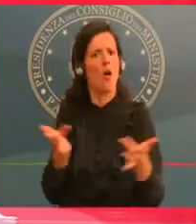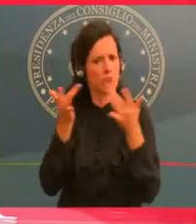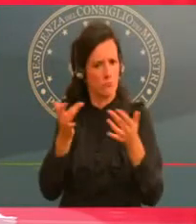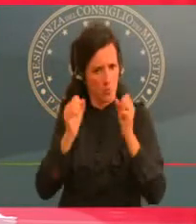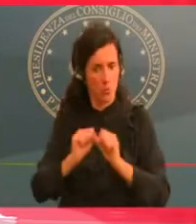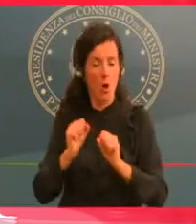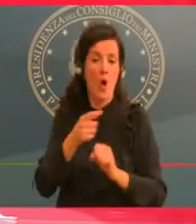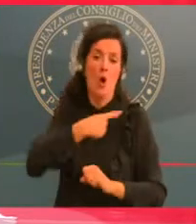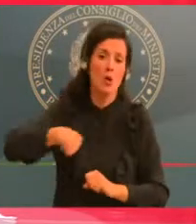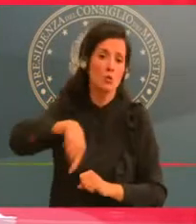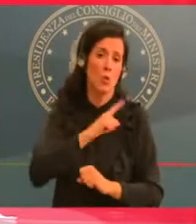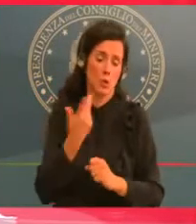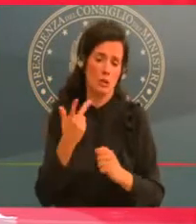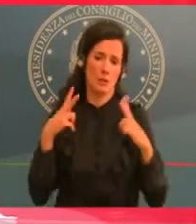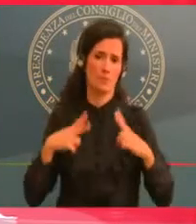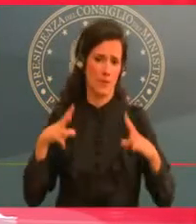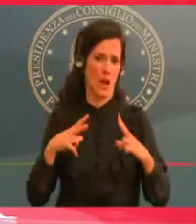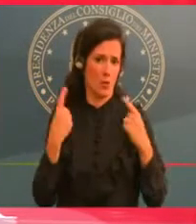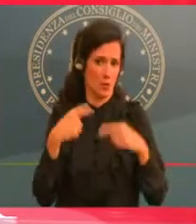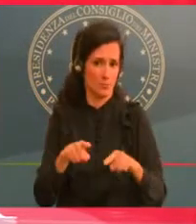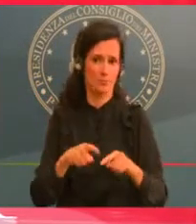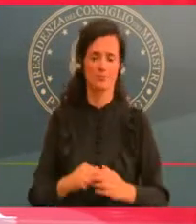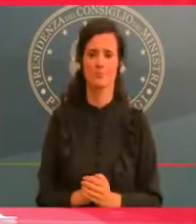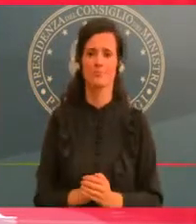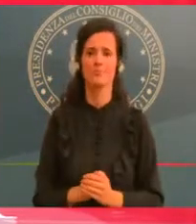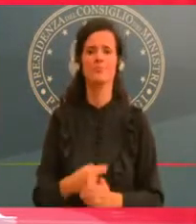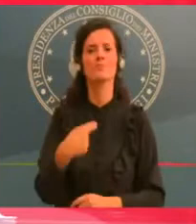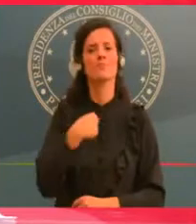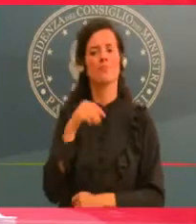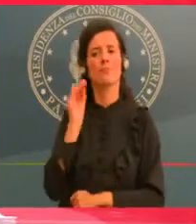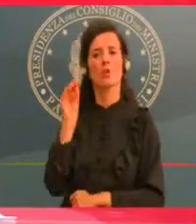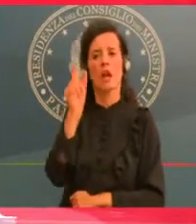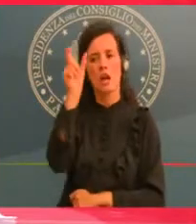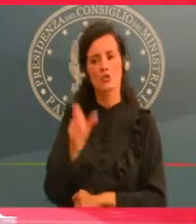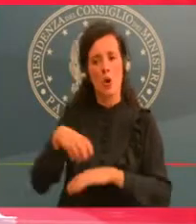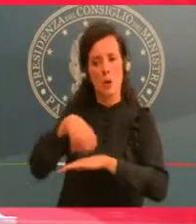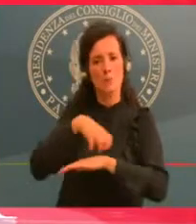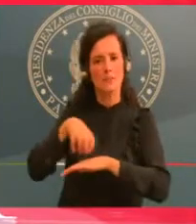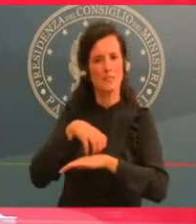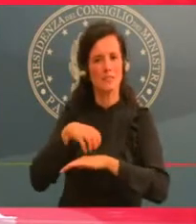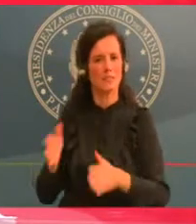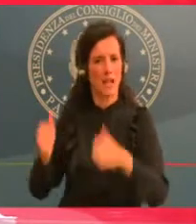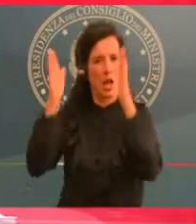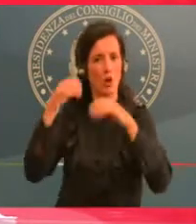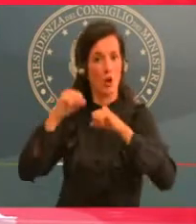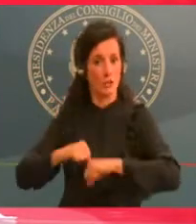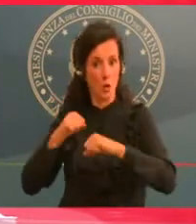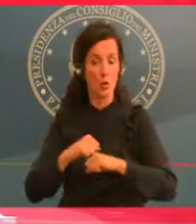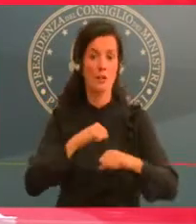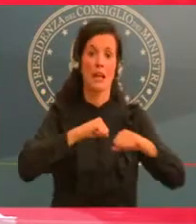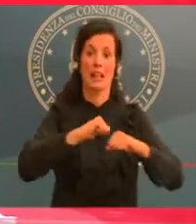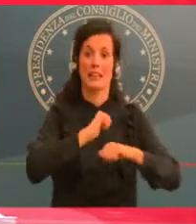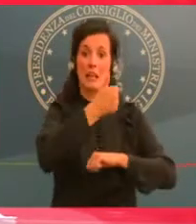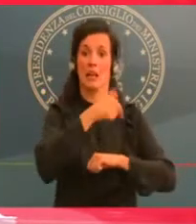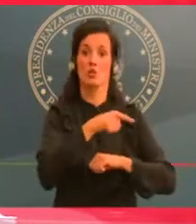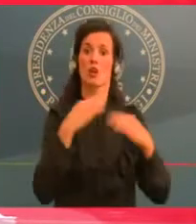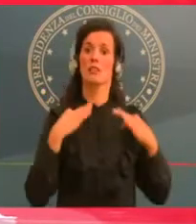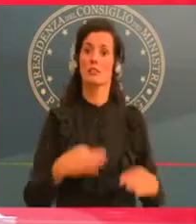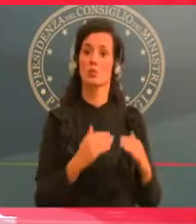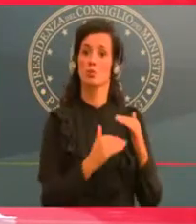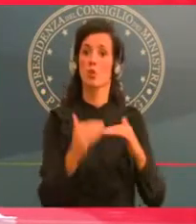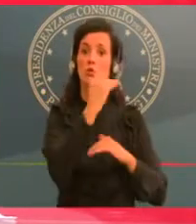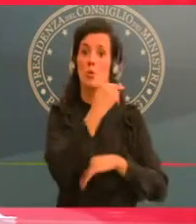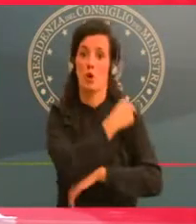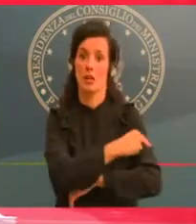Direttore dell'Istituto Superiore di Sanità di condividere i dati del monitoraggio, gli indicatori che sono alla base di questa attività.